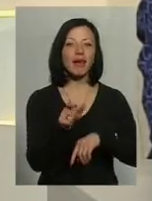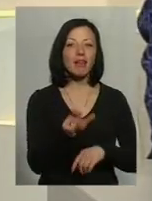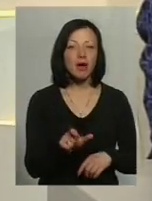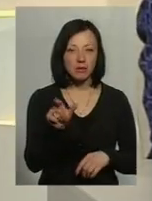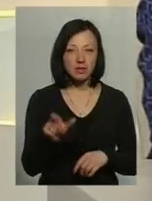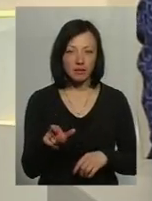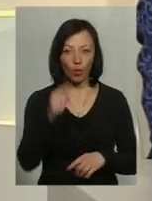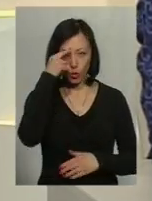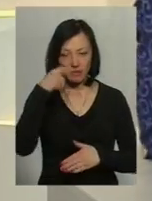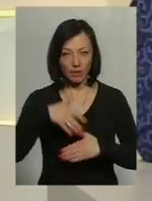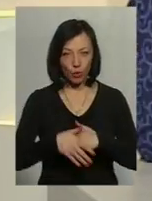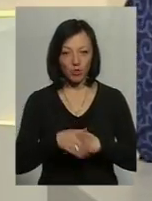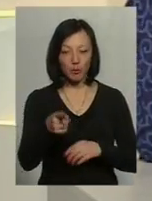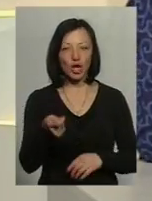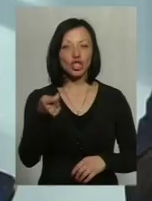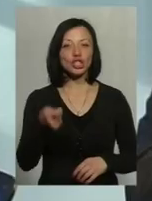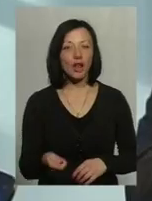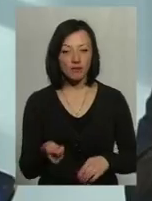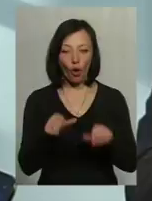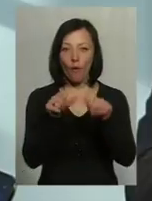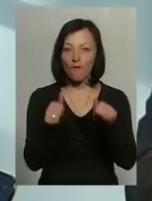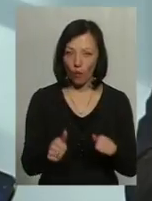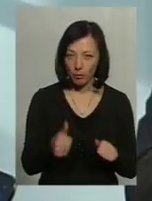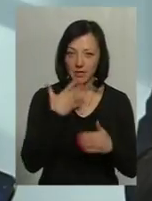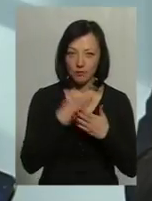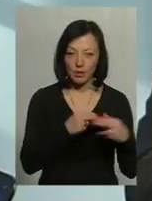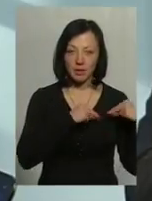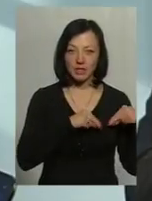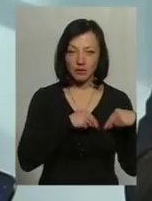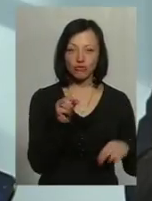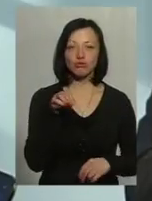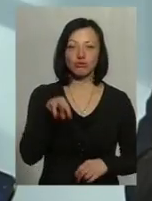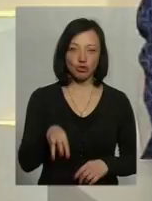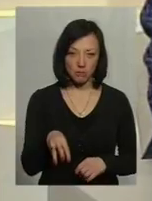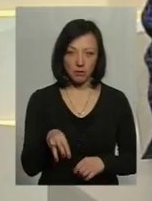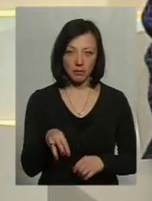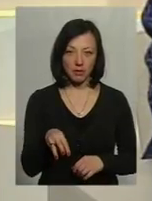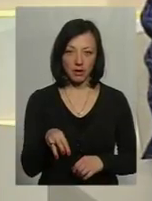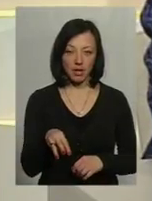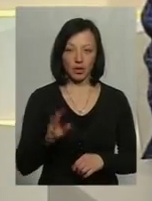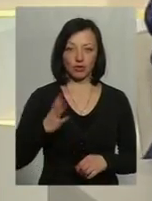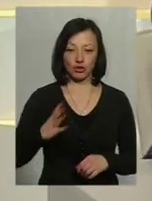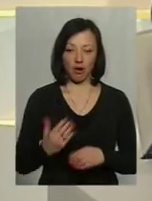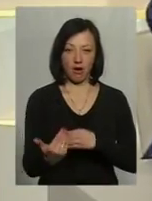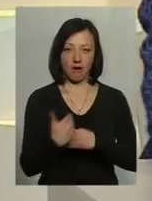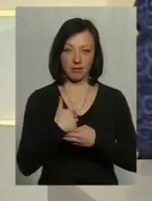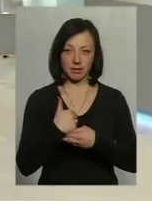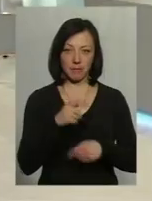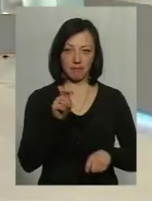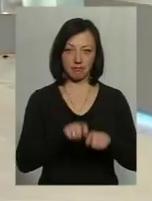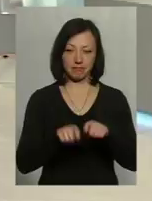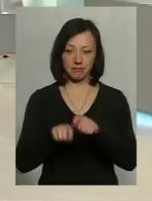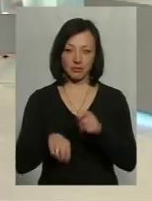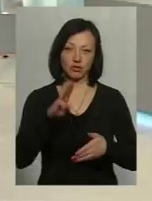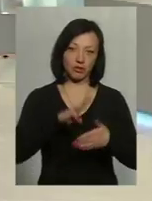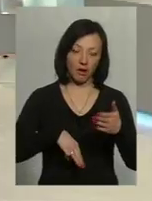усвідомили, що їм дешевше оформити своїх працівників, аніж дочекатися отих суттєвих